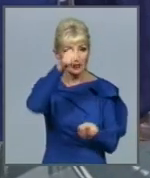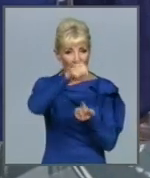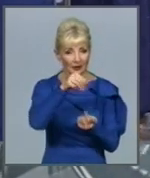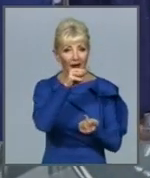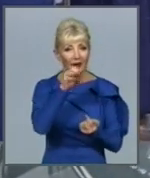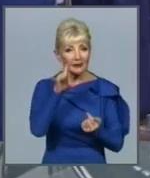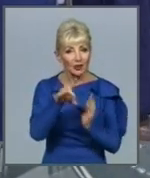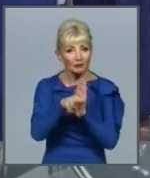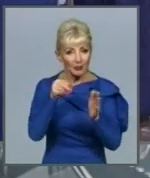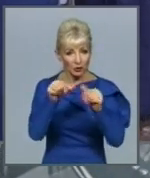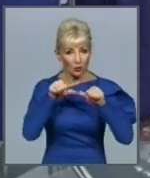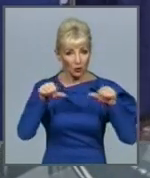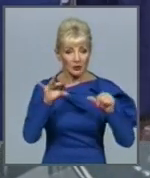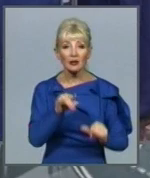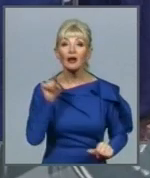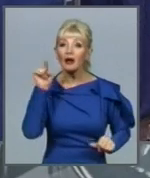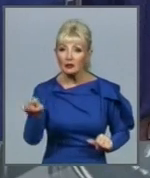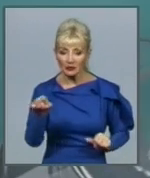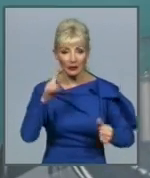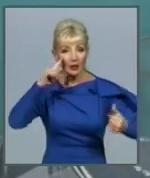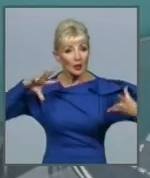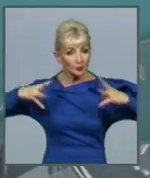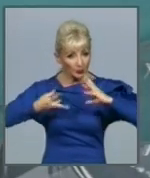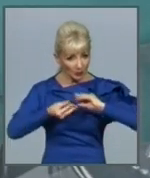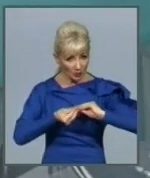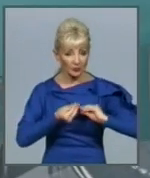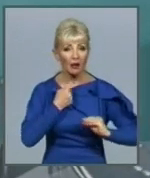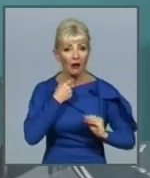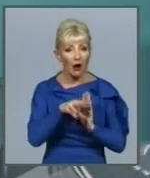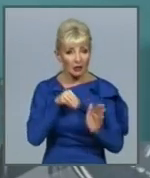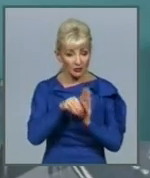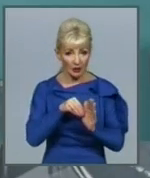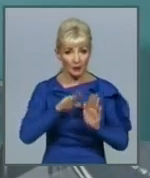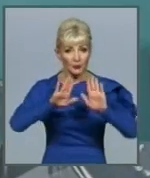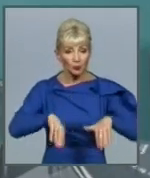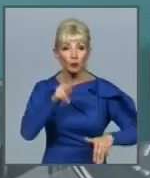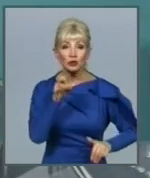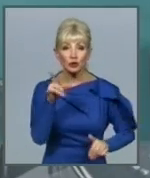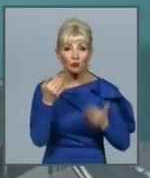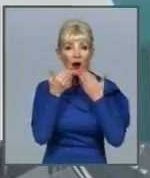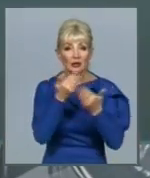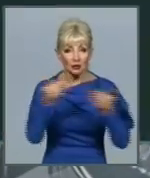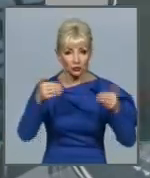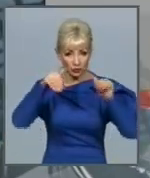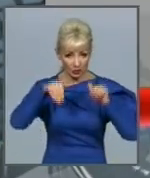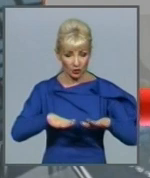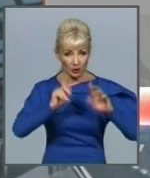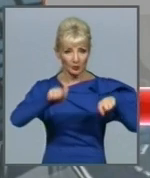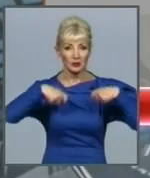І саме вони встановлюють підсумки і результати голосування, після чого остаточні результати передаються в ЦВК.